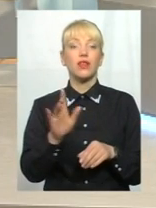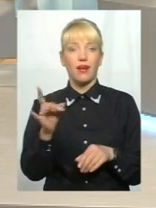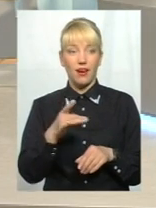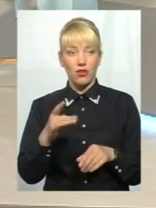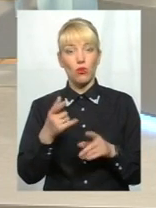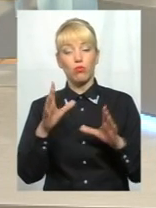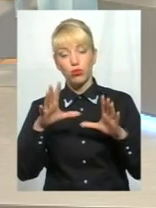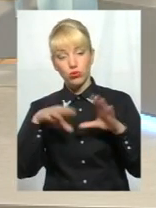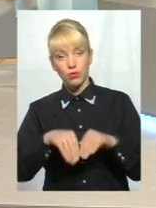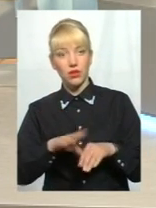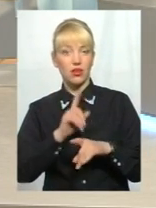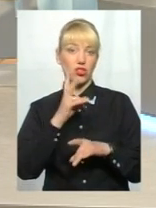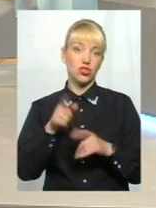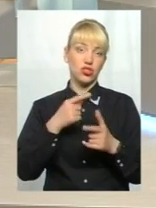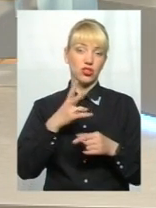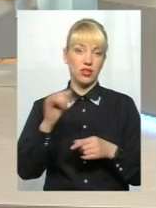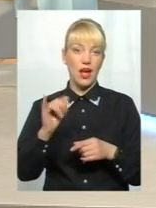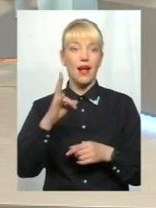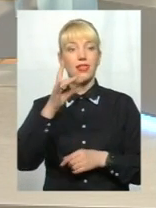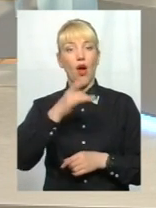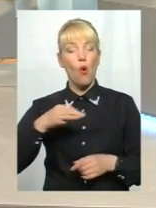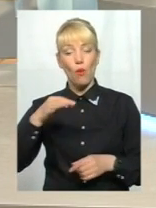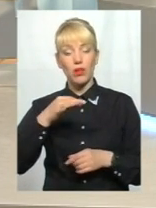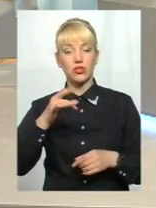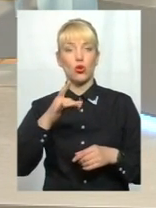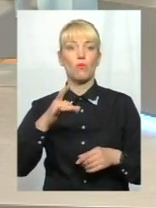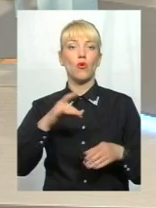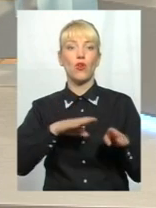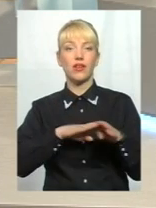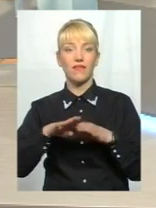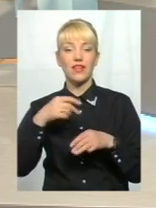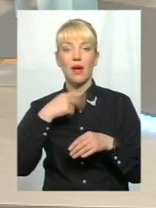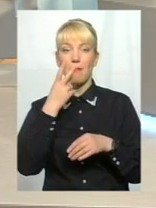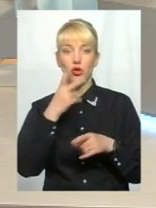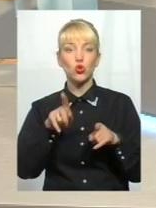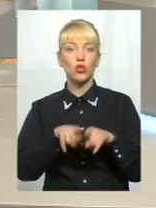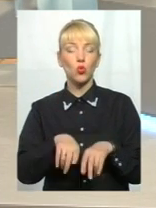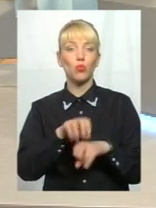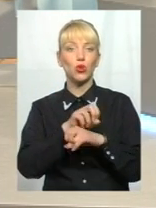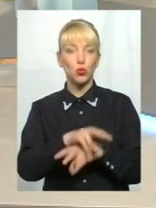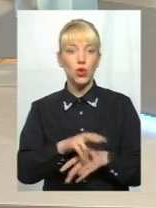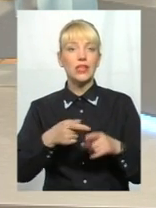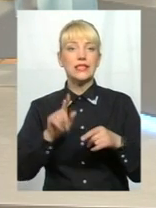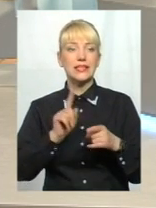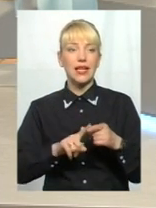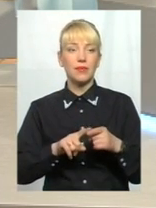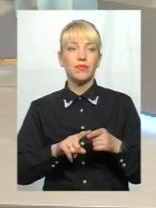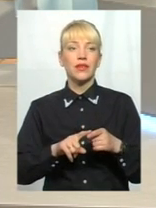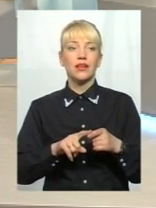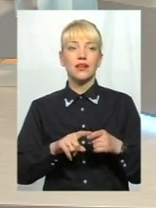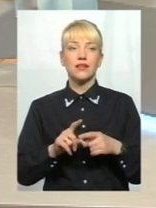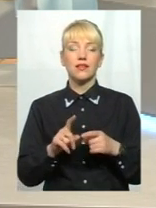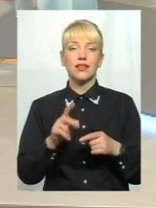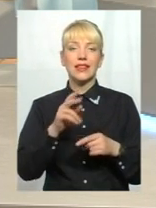об'єднуватися чи ні. А на обласному рівні я бачу біду таку, що, з одного боку, ця декларація децентралізаційна, і вона